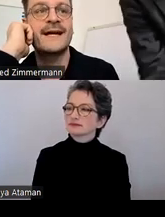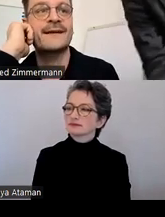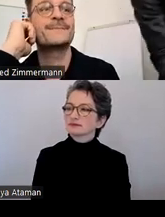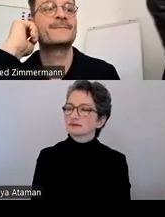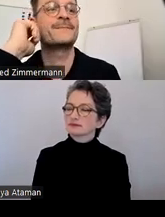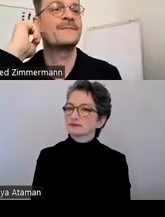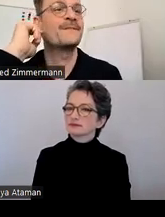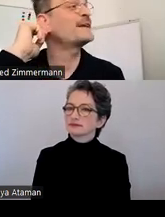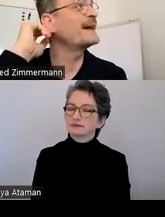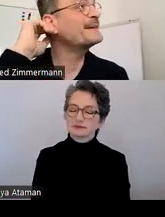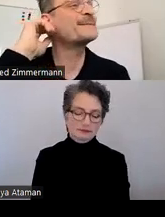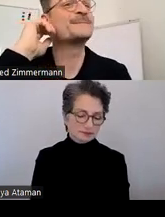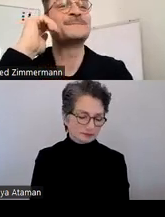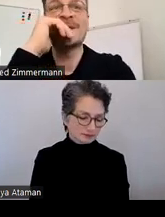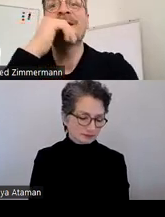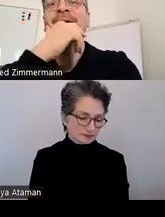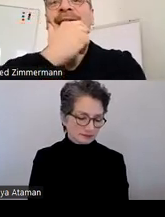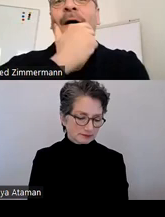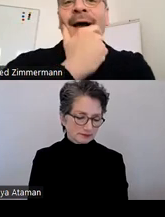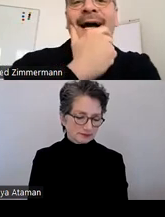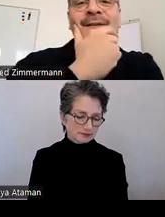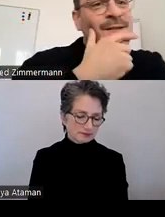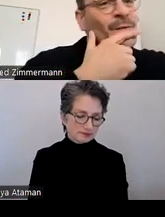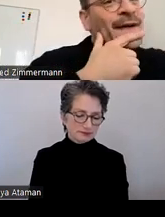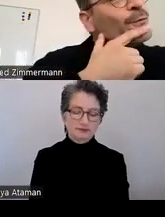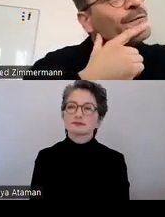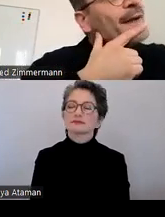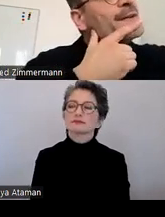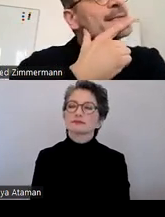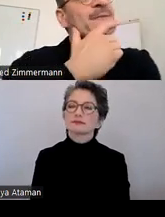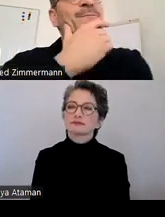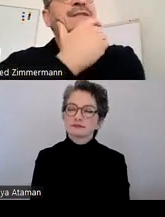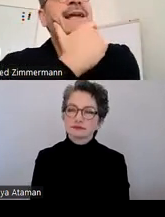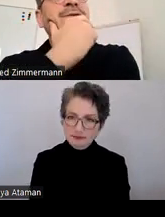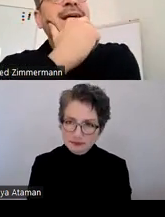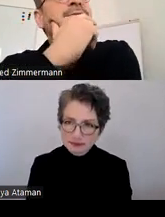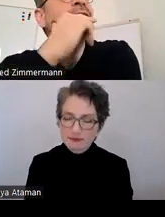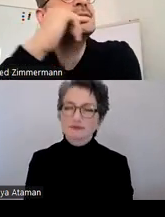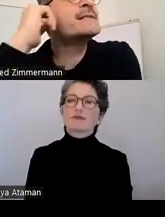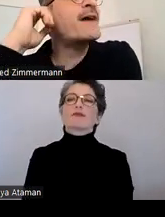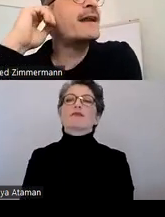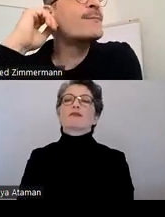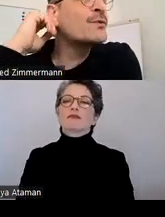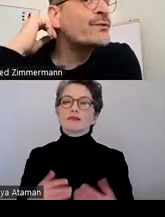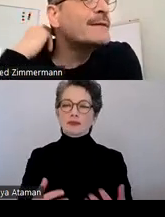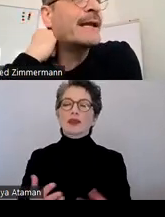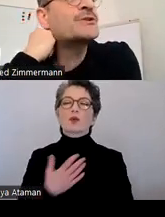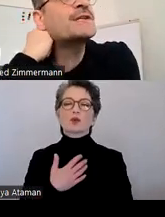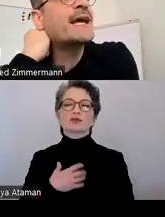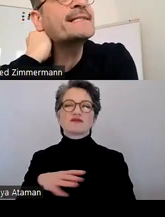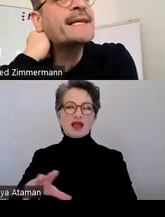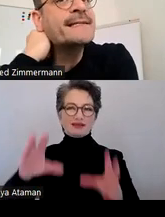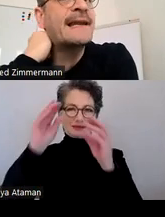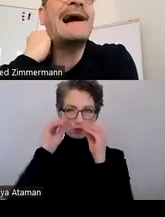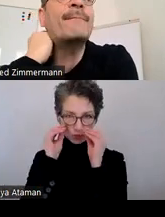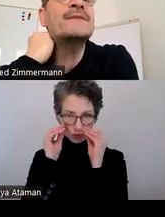Zack. Vielen Dank. Genau, also insofern, wo waren wir? 70 Prozent unserer Sinneswahrnehmung für die Menschen,